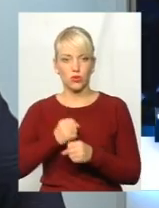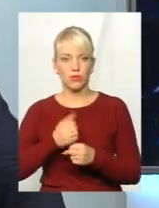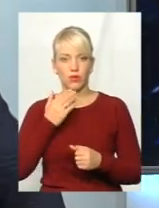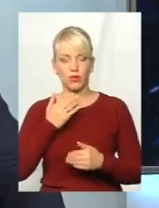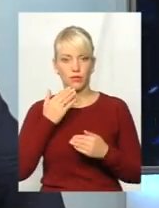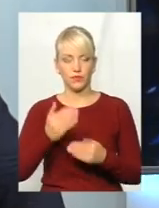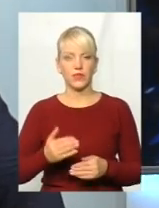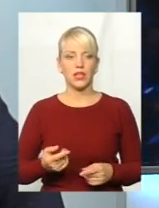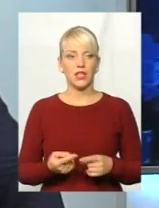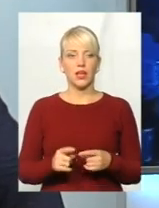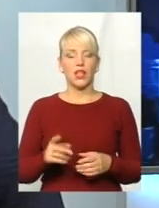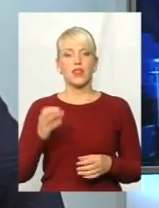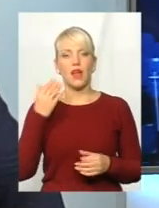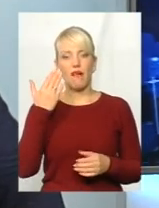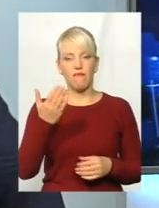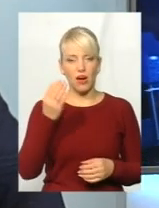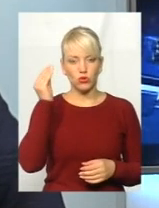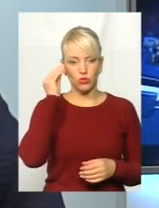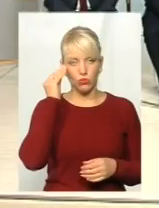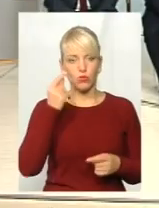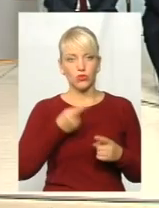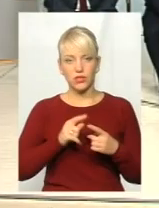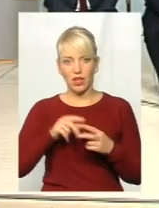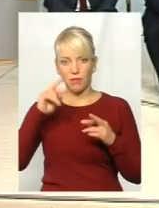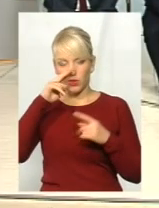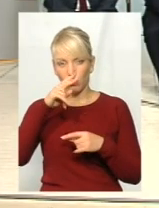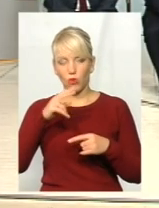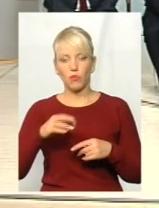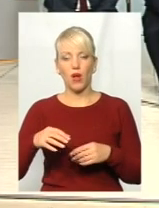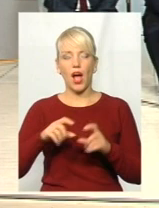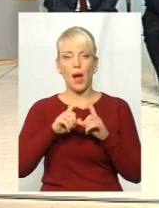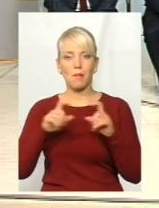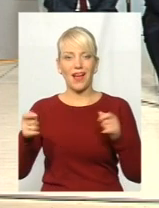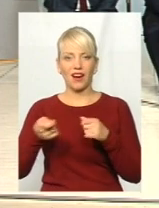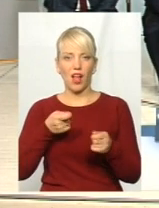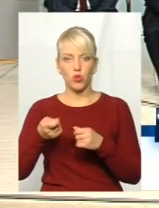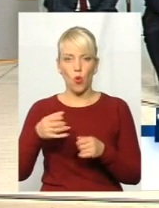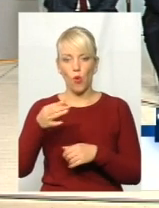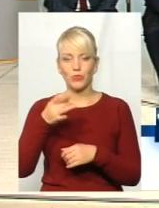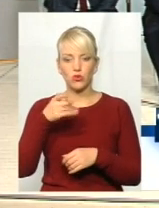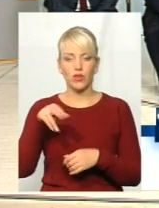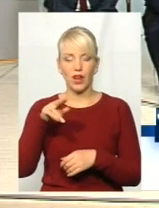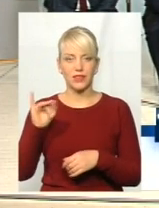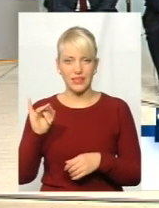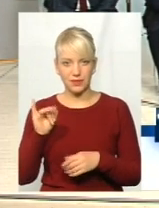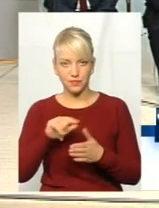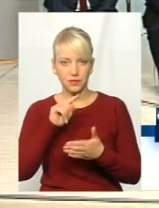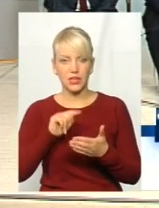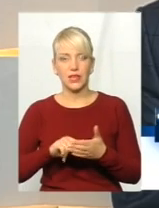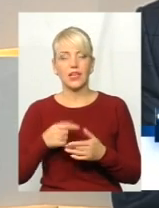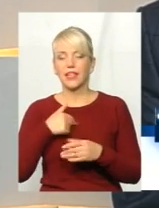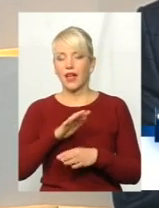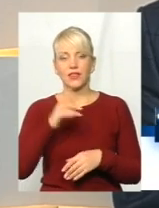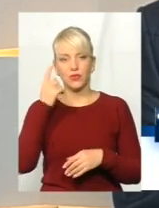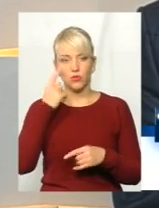це прорахунок апарату обласної ради? Я не думаю, що це прорахунок апарату обласної ради. Апарат займався,